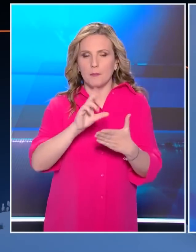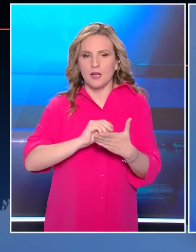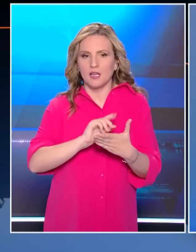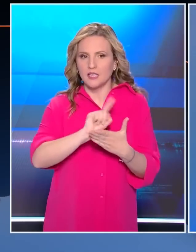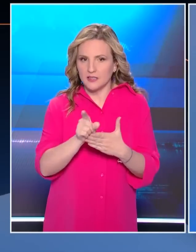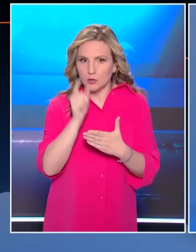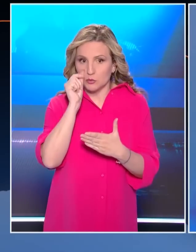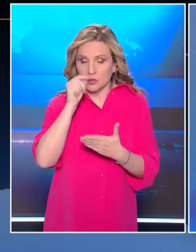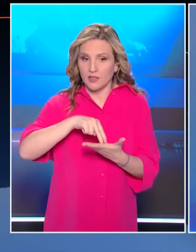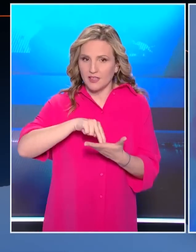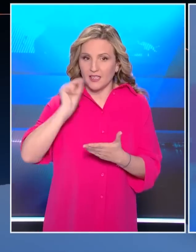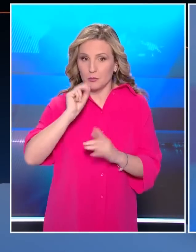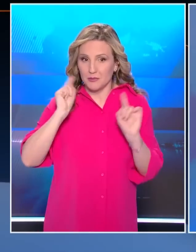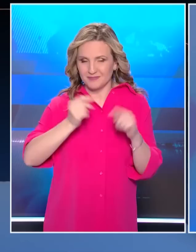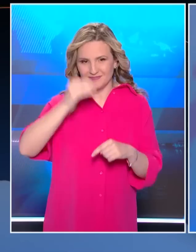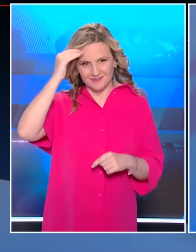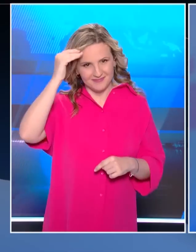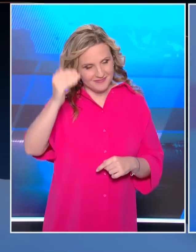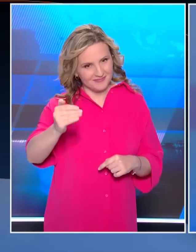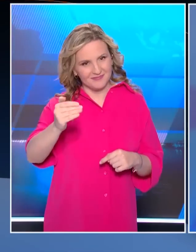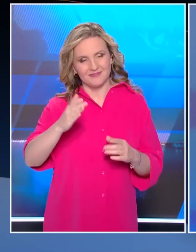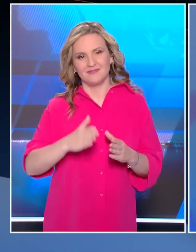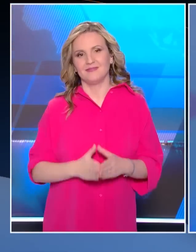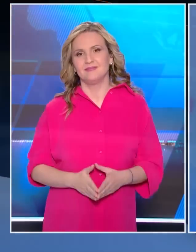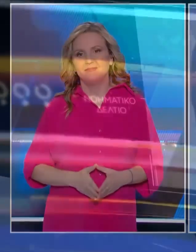7 παρατέταρτο με τον Νίκο Στραβελάκη. Καλό απόγευμα σε όλους.